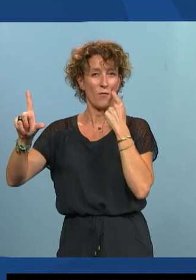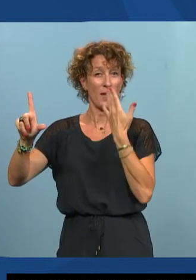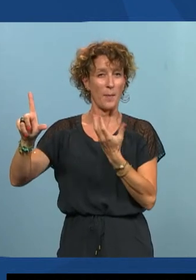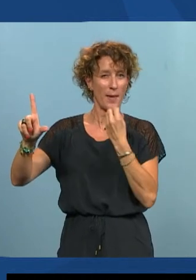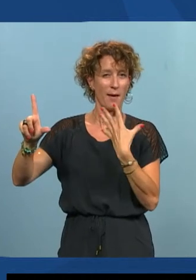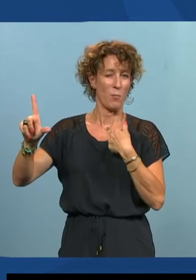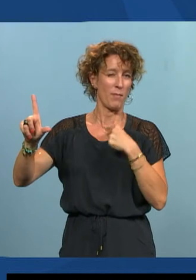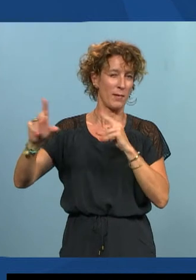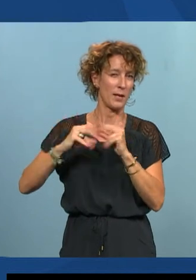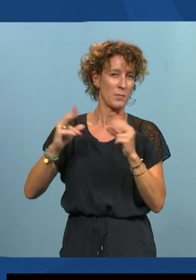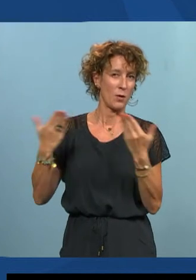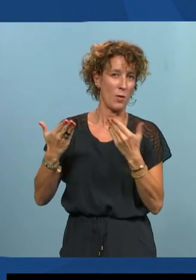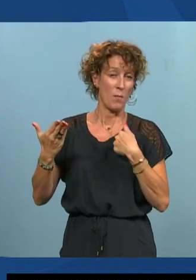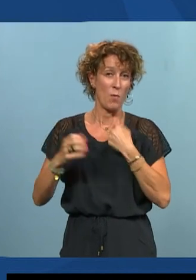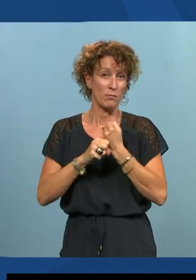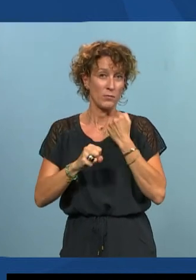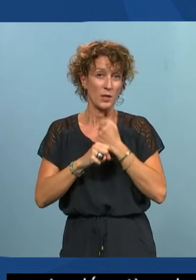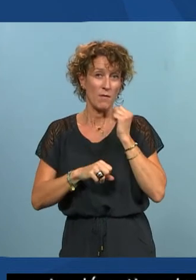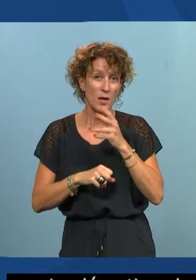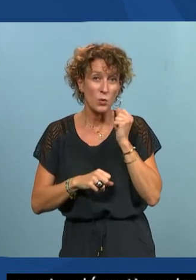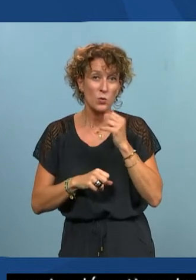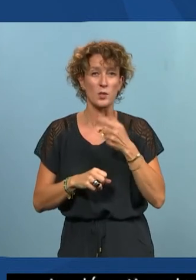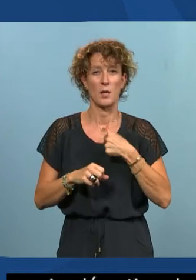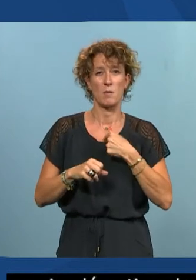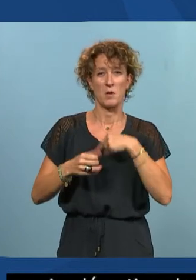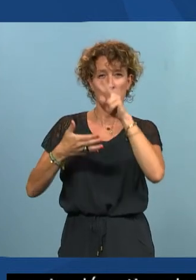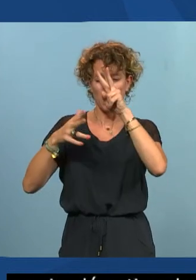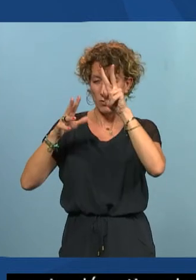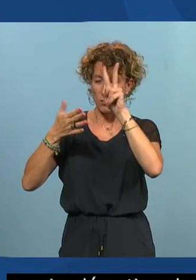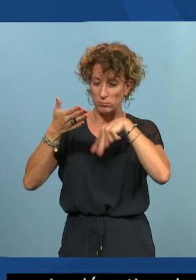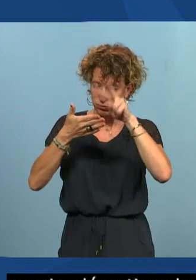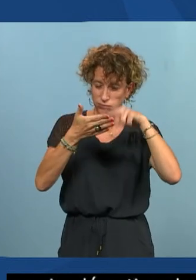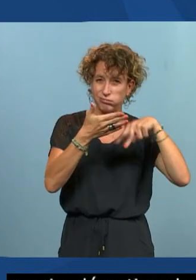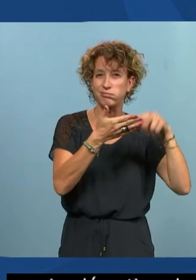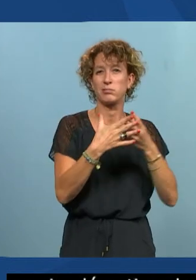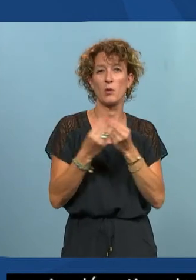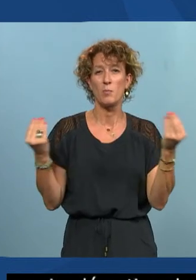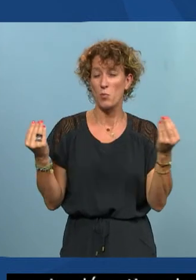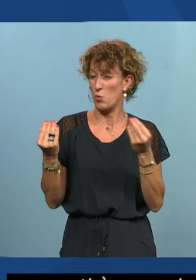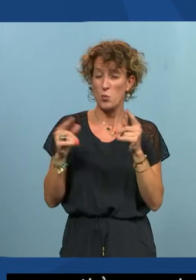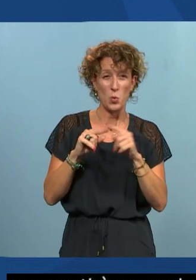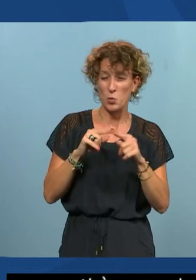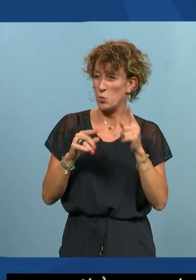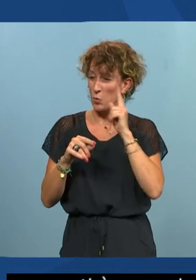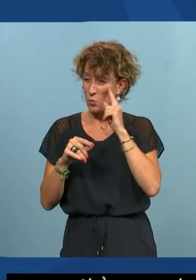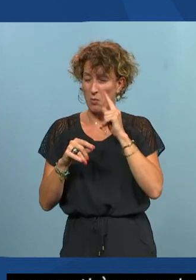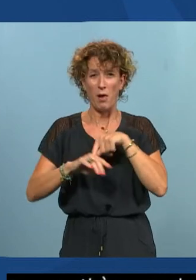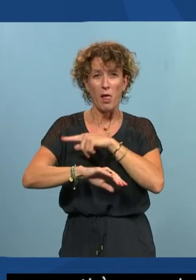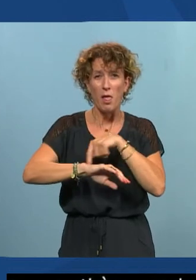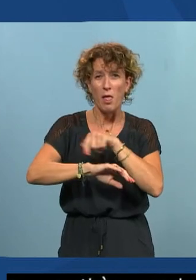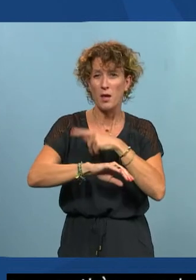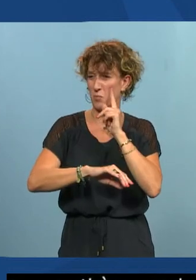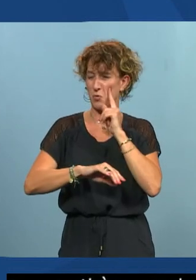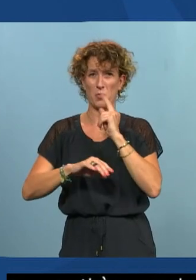documents et dans mon travail au quotidien où j'ai épluché beaucoup de documents bureautiques et où je perds un temps pas possible parce que les documents ne sont